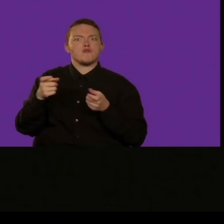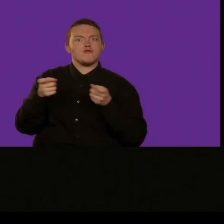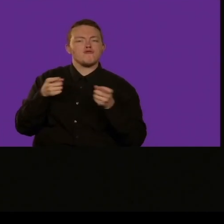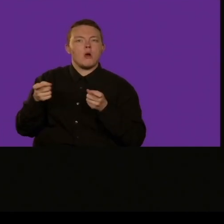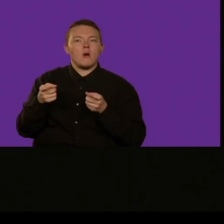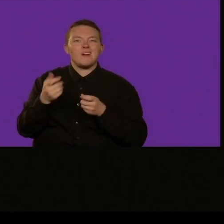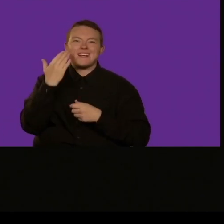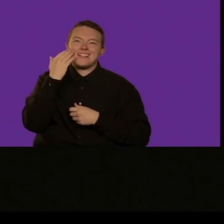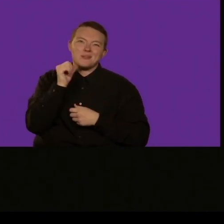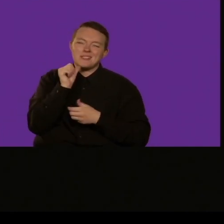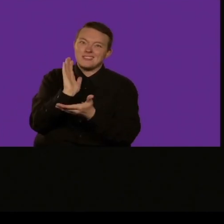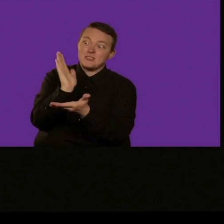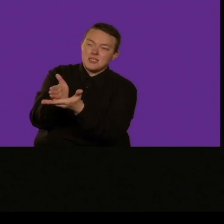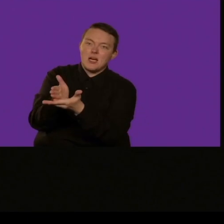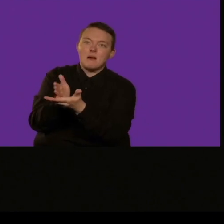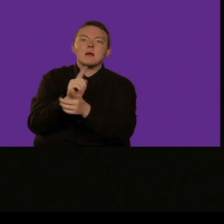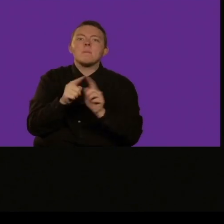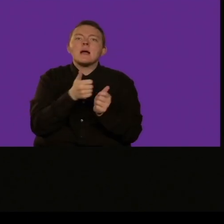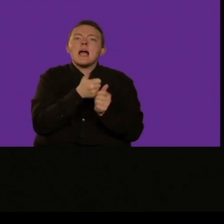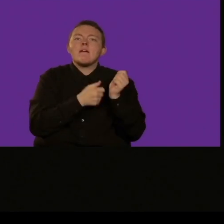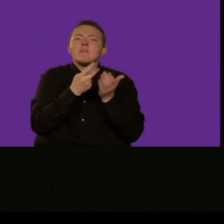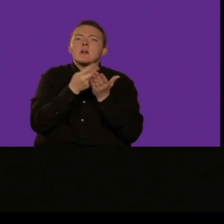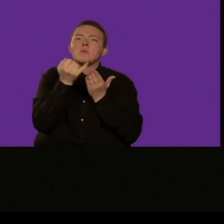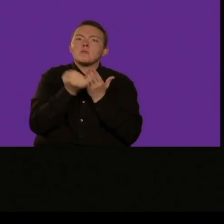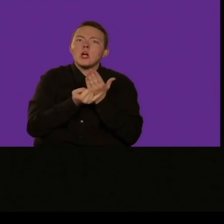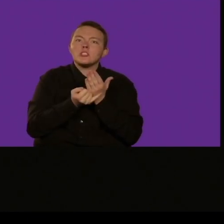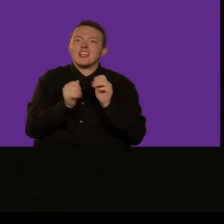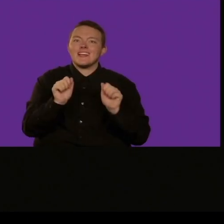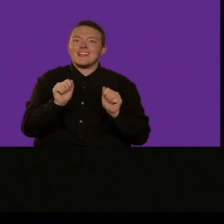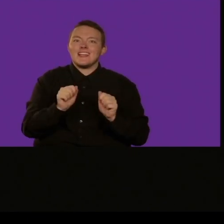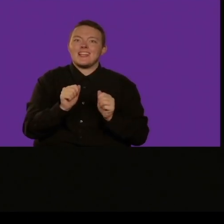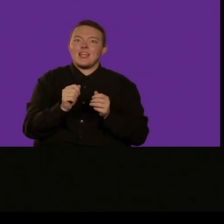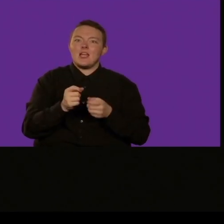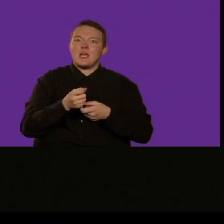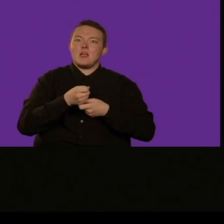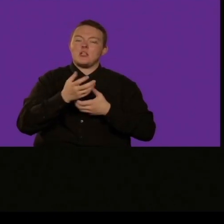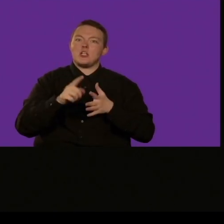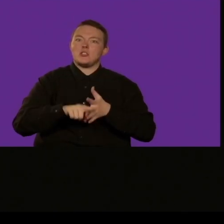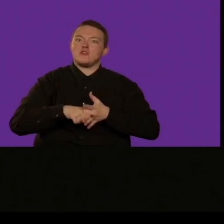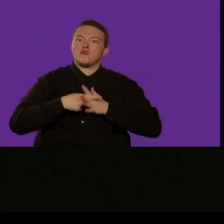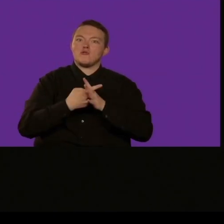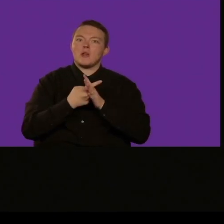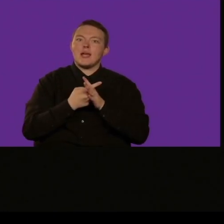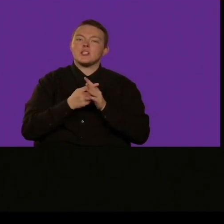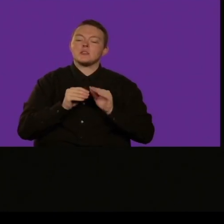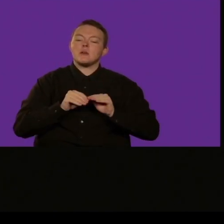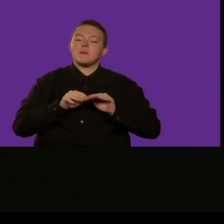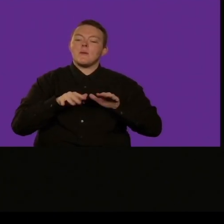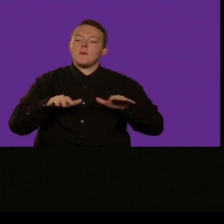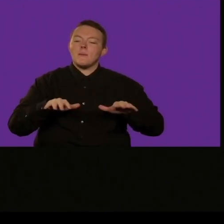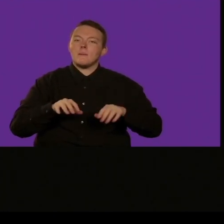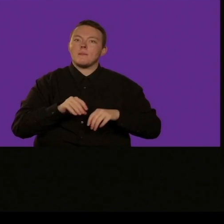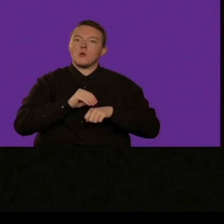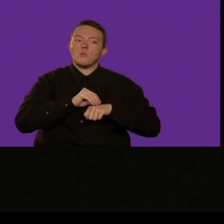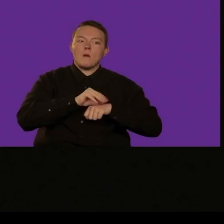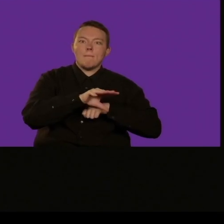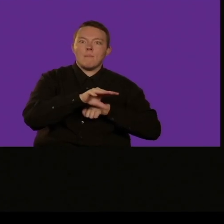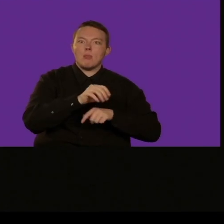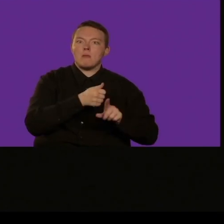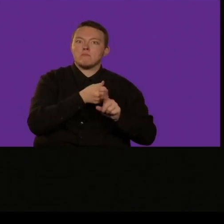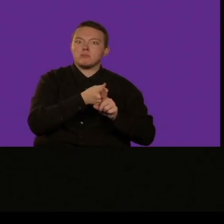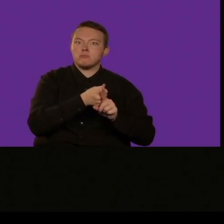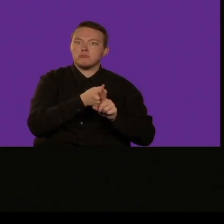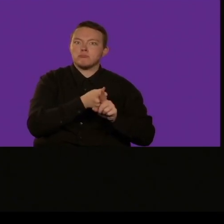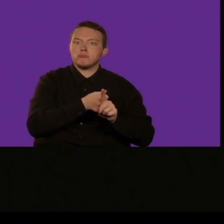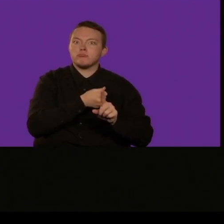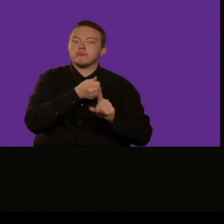amabilità di gentilezza e creare quindi una cultura della stessa vero? questo quel mondo ha bisogno